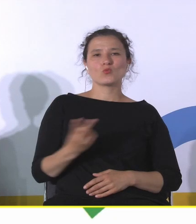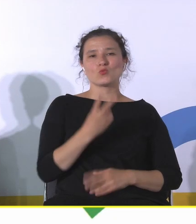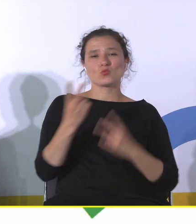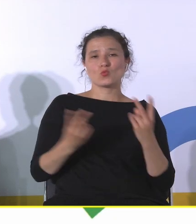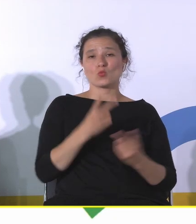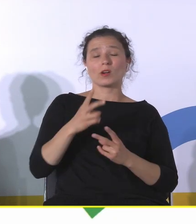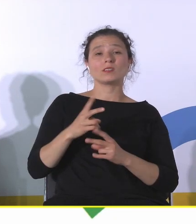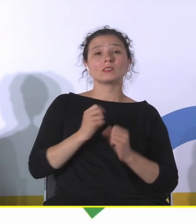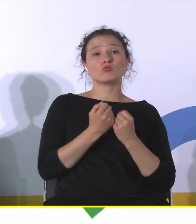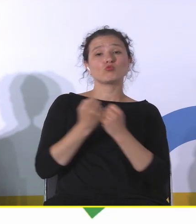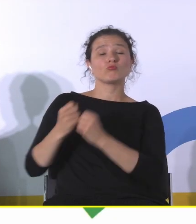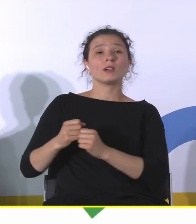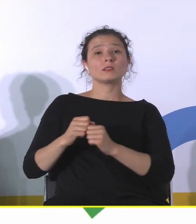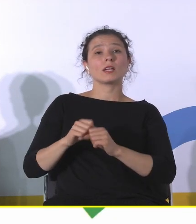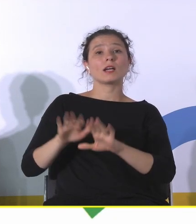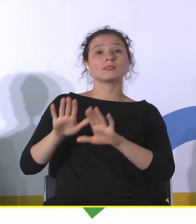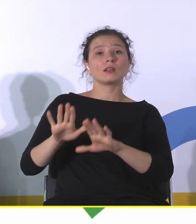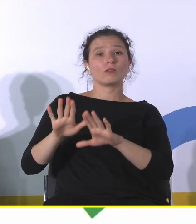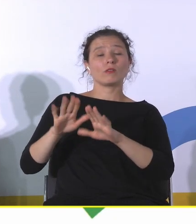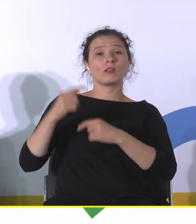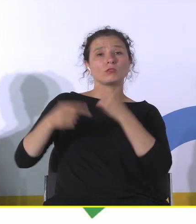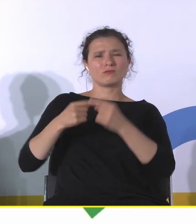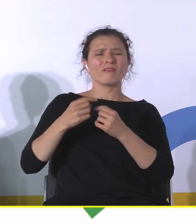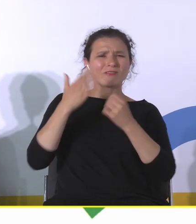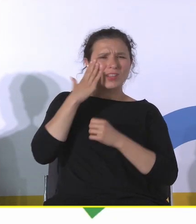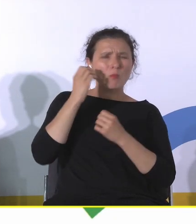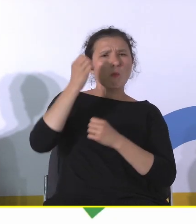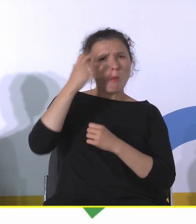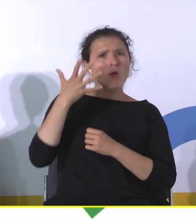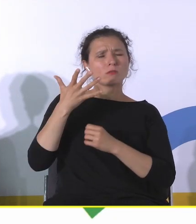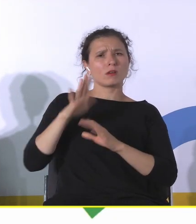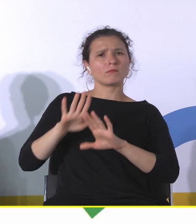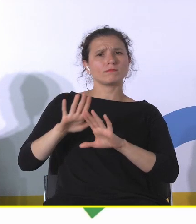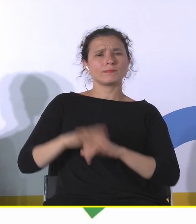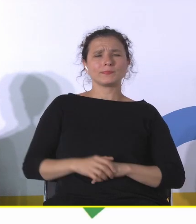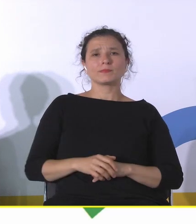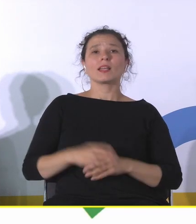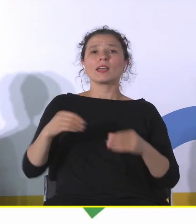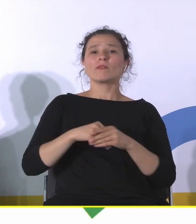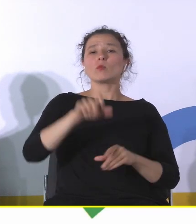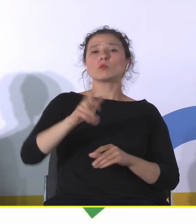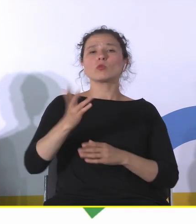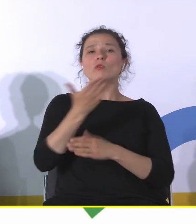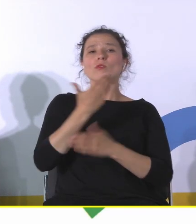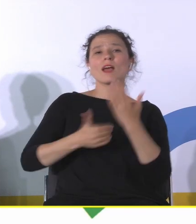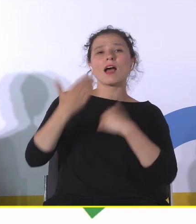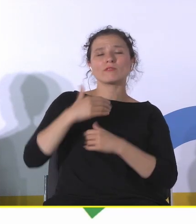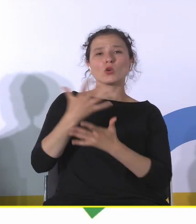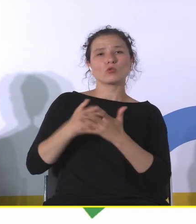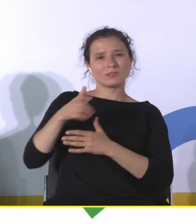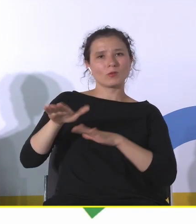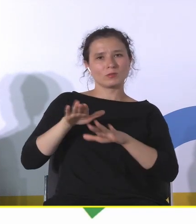oczywiście mądrego zachowania dla tego dziedzictwa i włączanie to tych byłych użytkowników jest bardzo ważną drogą, żeby utrzymać